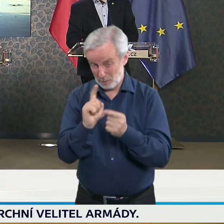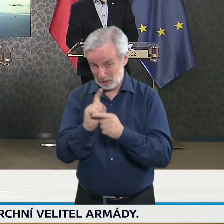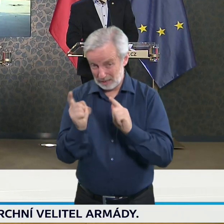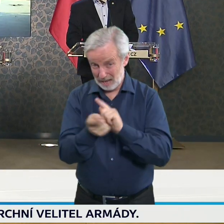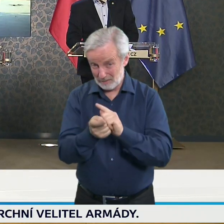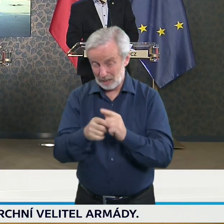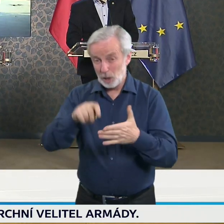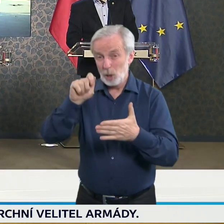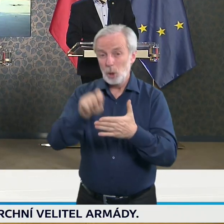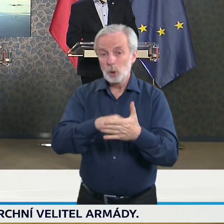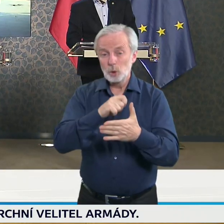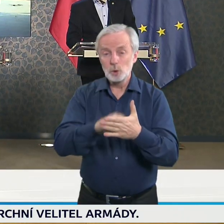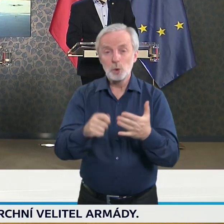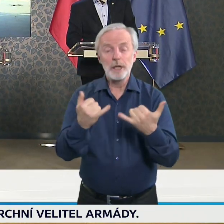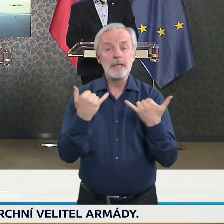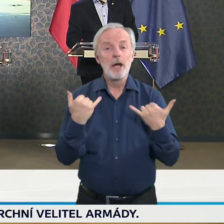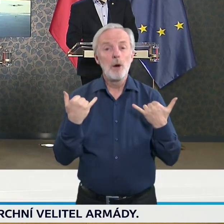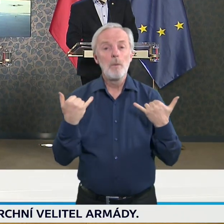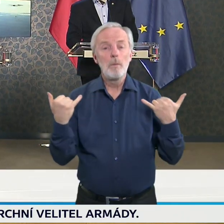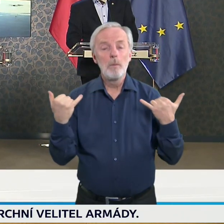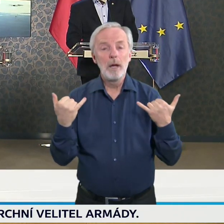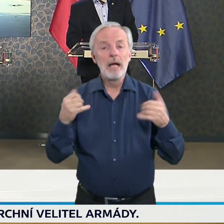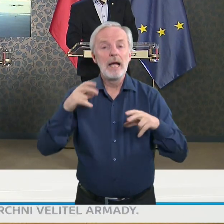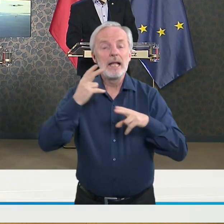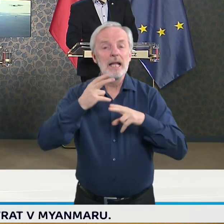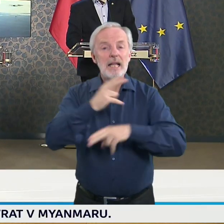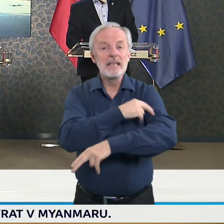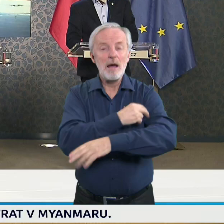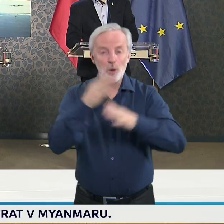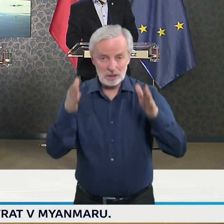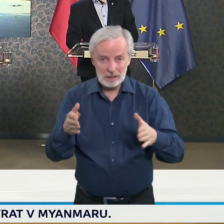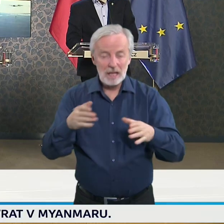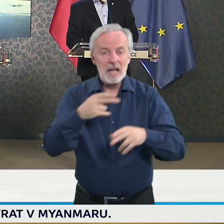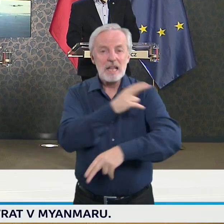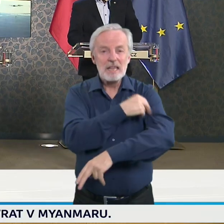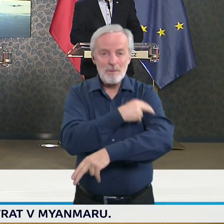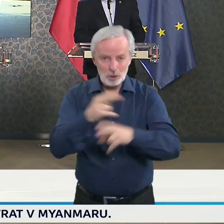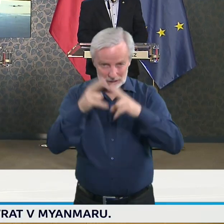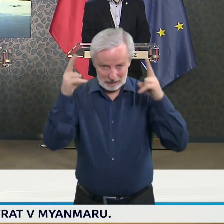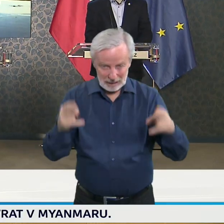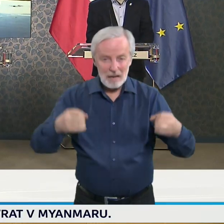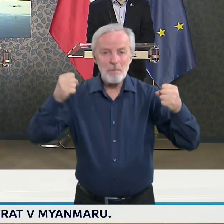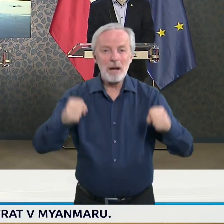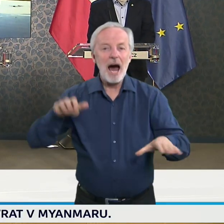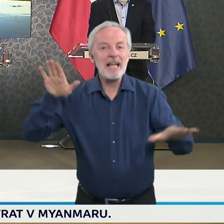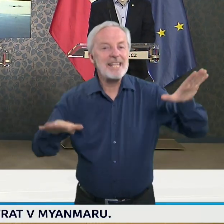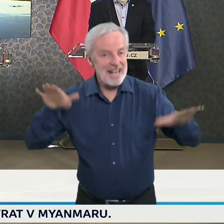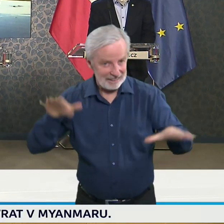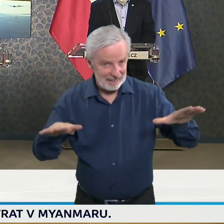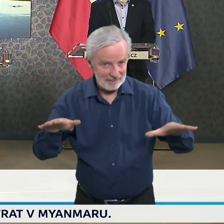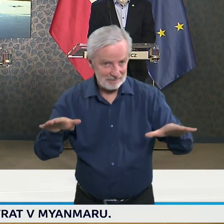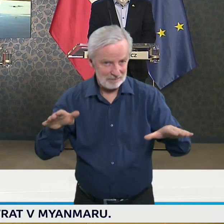nemocnice v Letňanech, což bylo v pátek avizováno, že bude deaktivována. Chtěl bych se zeptat, zda